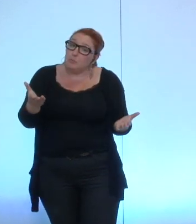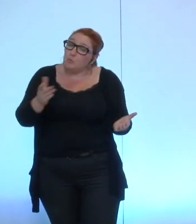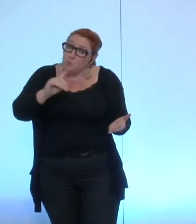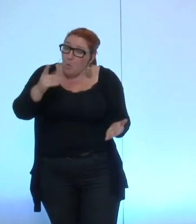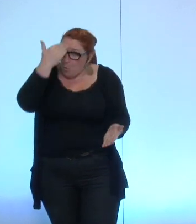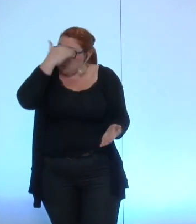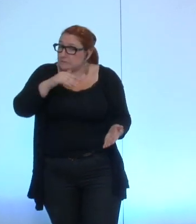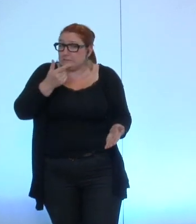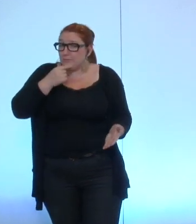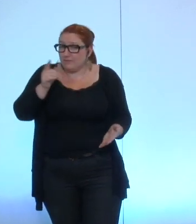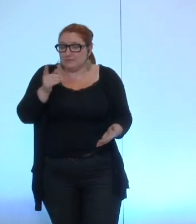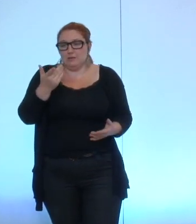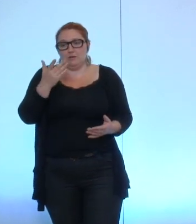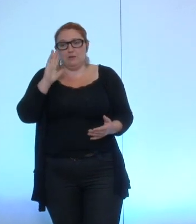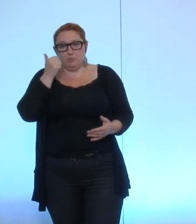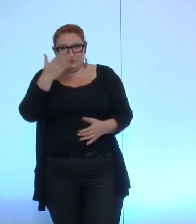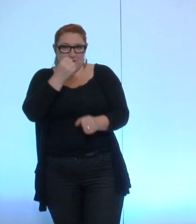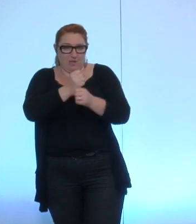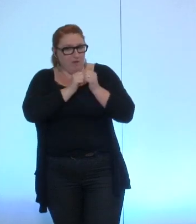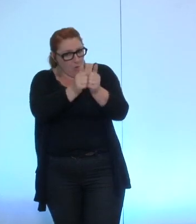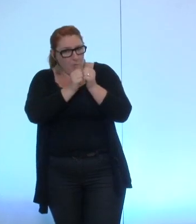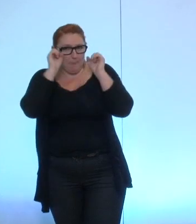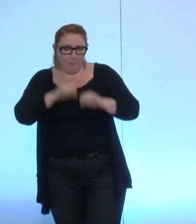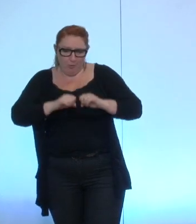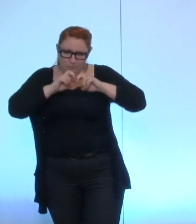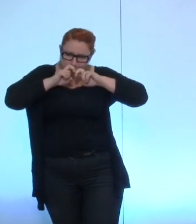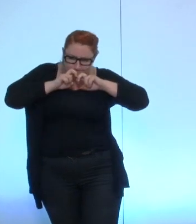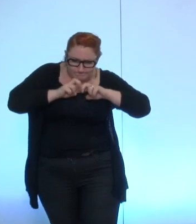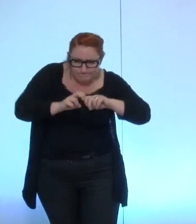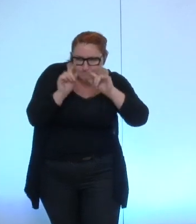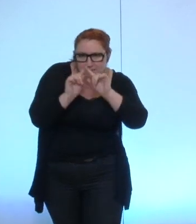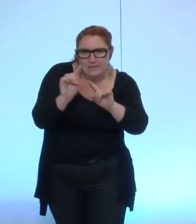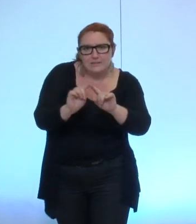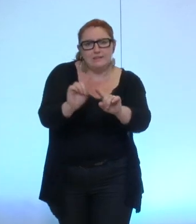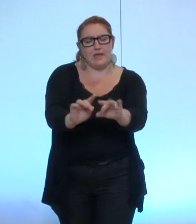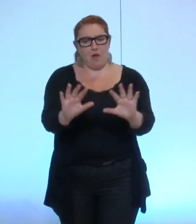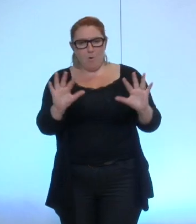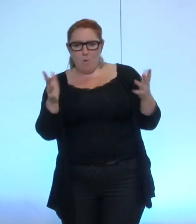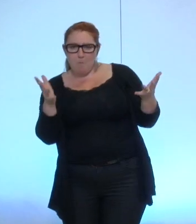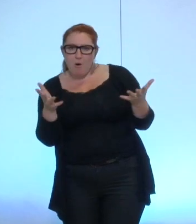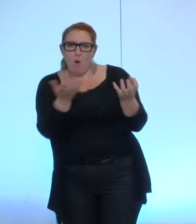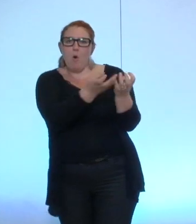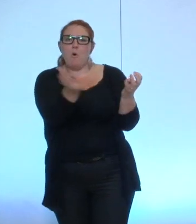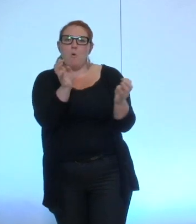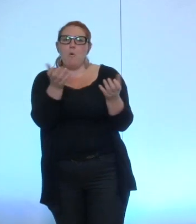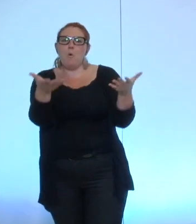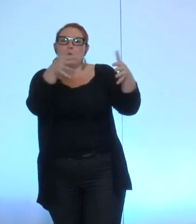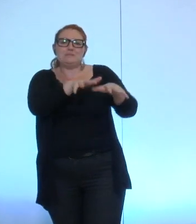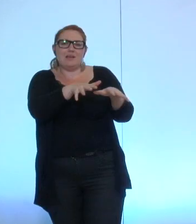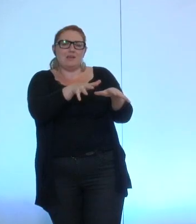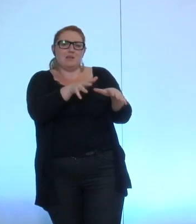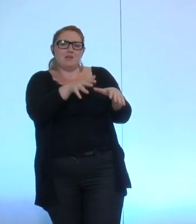et là dessus un travail commun peut aussi permettre quand même de regarder comment la présence dans tous les conseils d'administration est